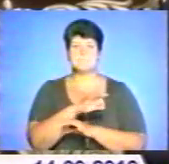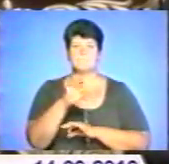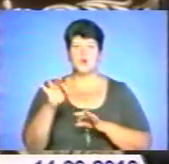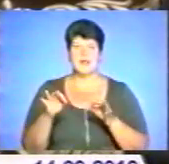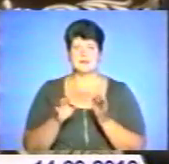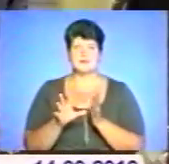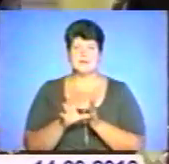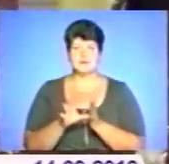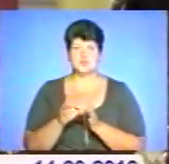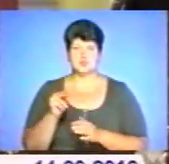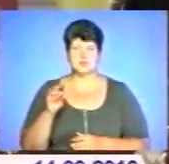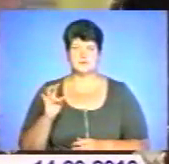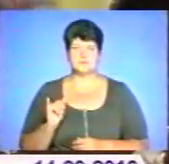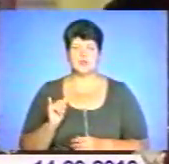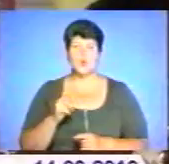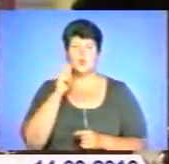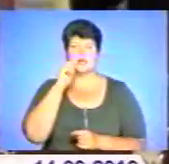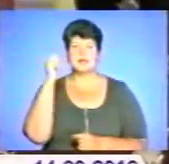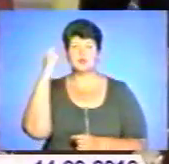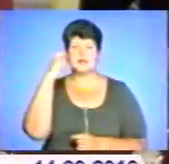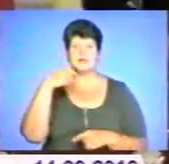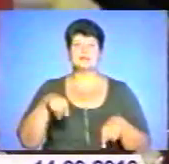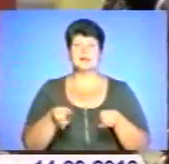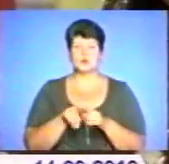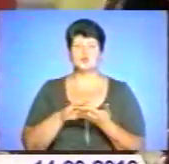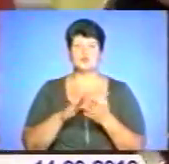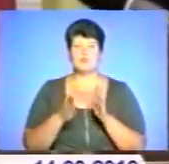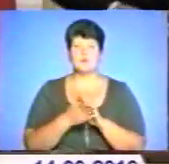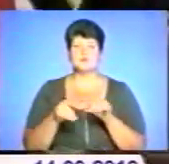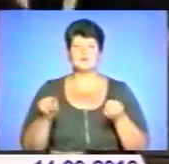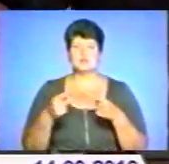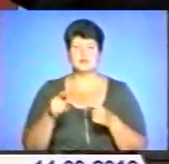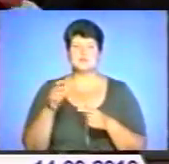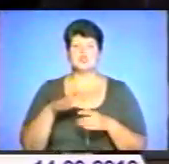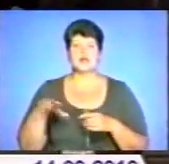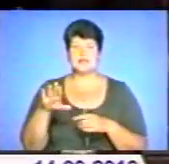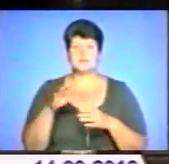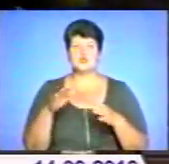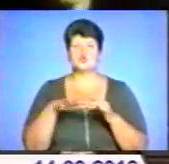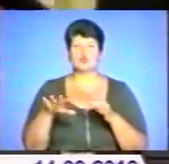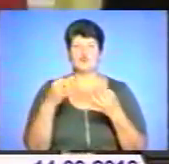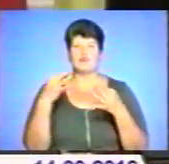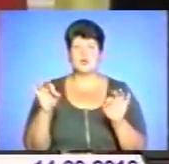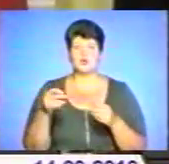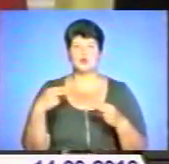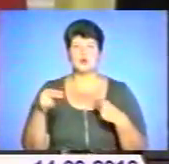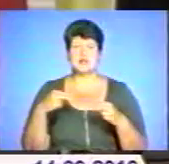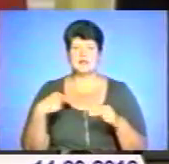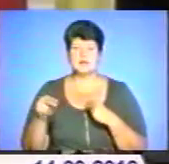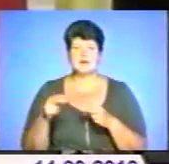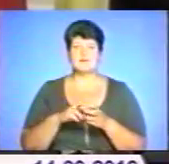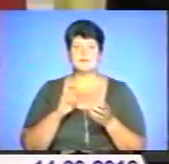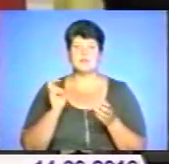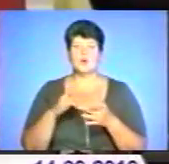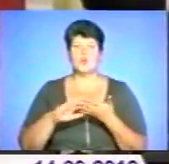енергетичні. Україна та Туреччина також домовилися створити між країнами зону вільної торгівлі. Турецький прем'єр не виключив угода. Про це